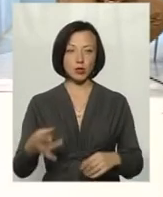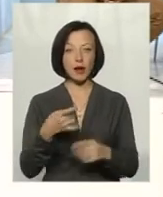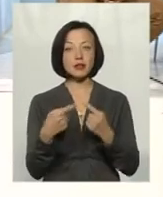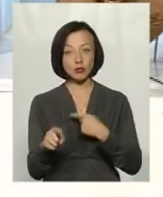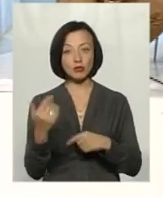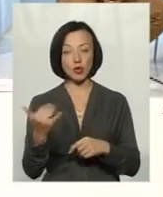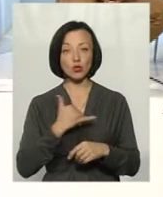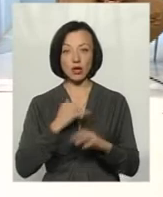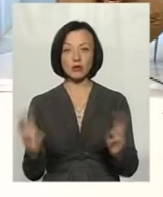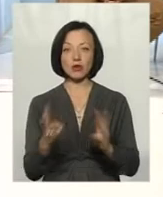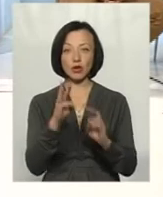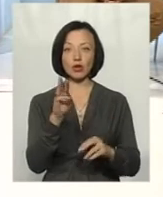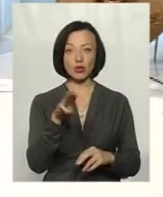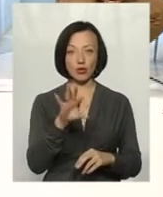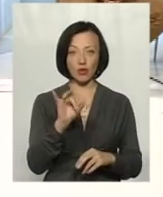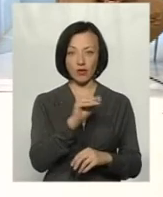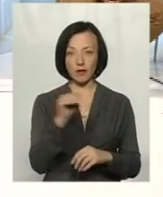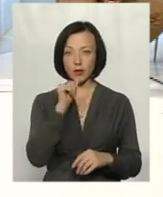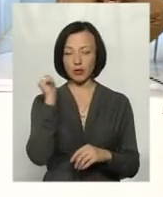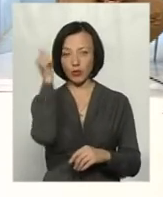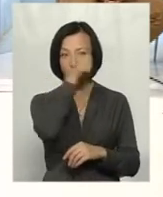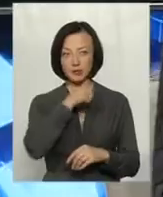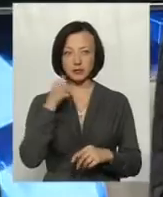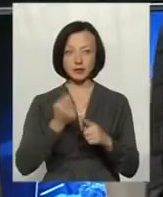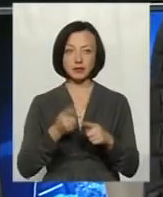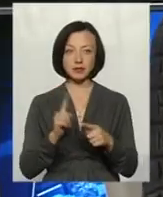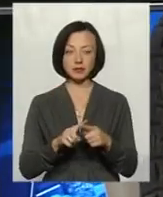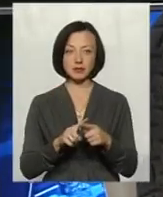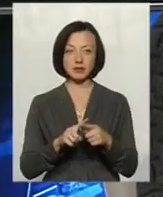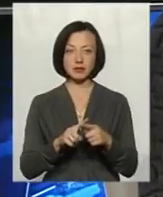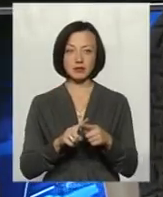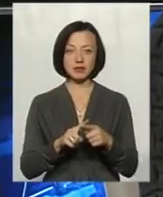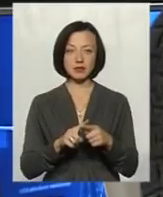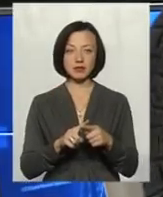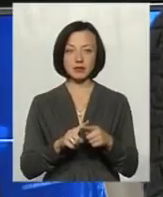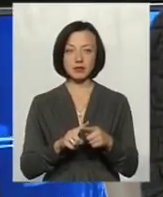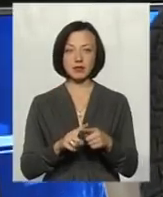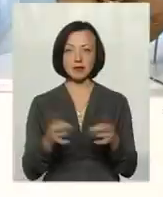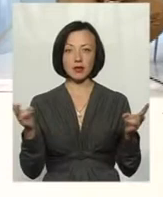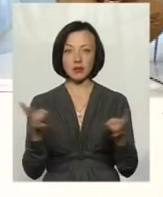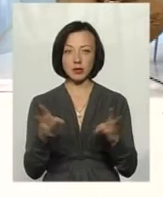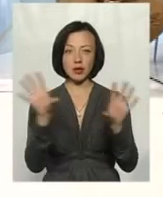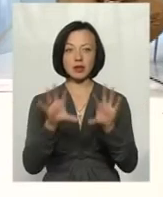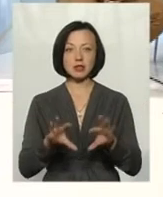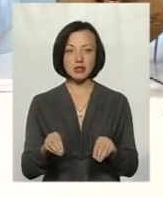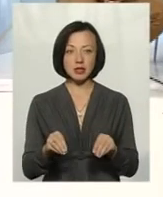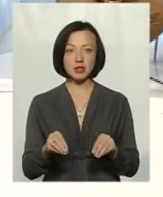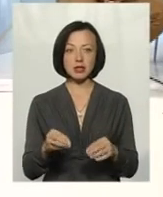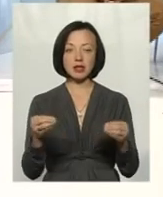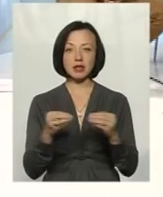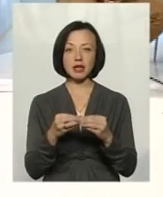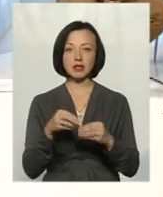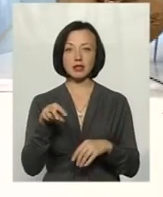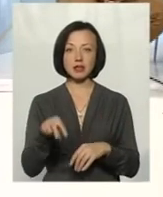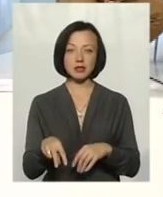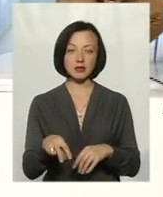іншого боку, в нас горіли торфяники, так, минулого року? Для гасіння 1 сантиметра кубічного торфя потрібно потратити 10 літрів